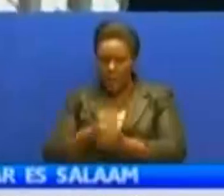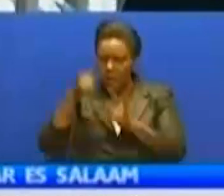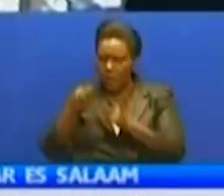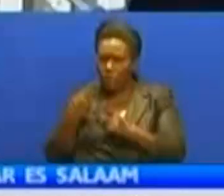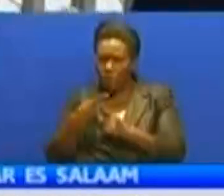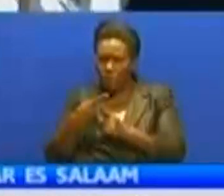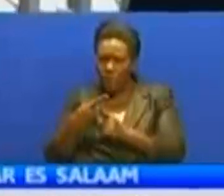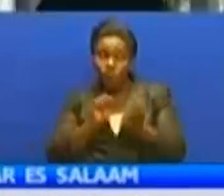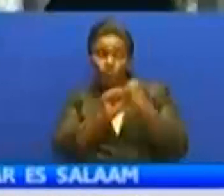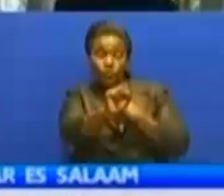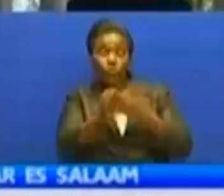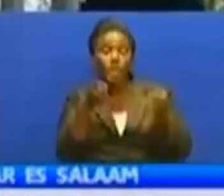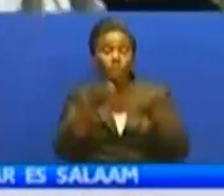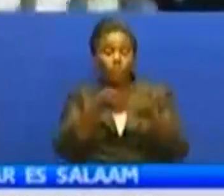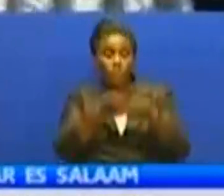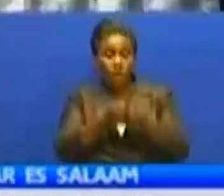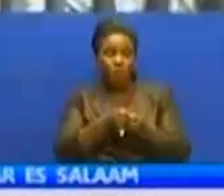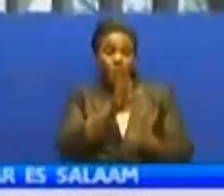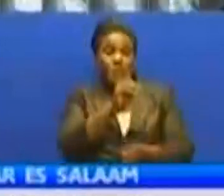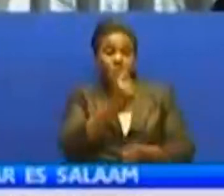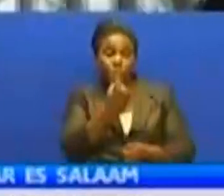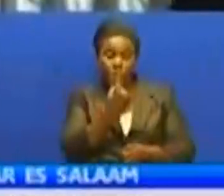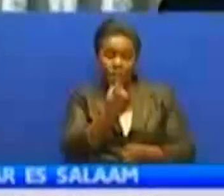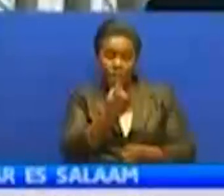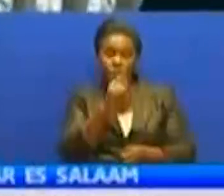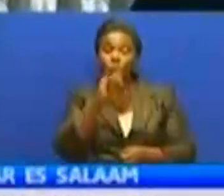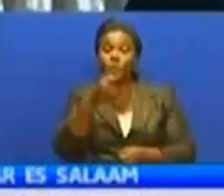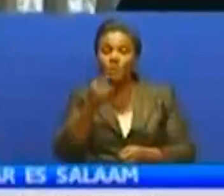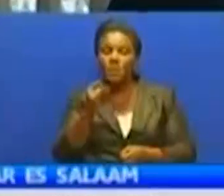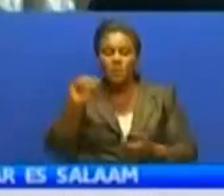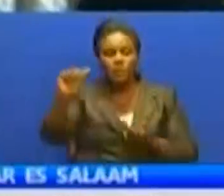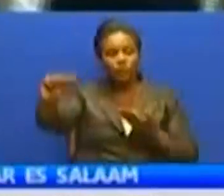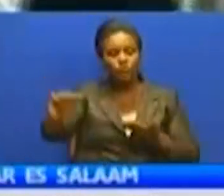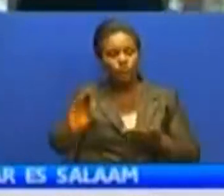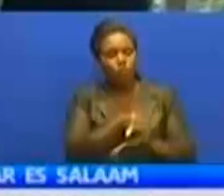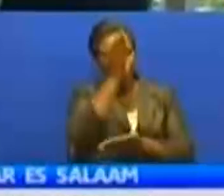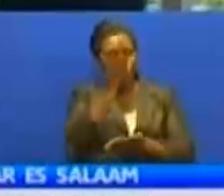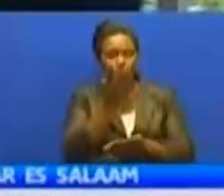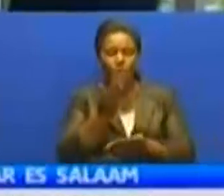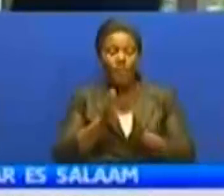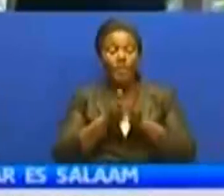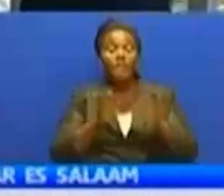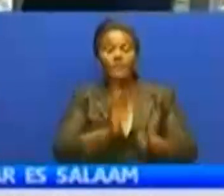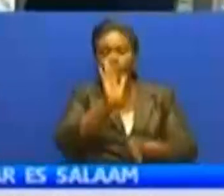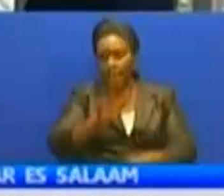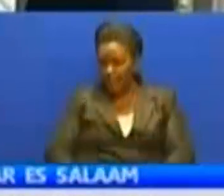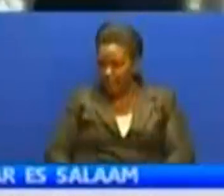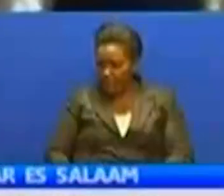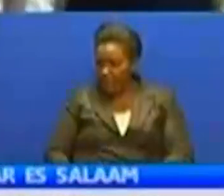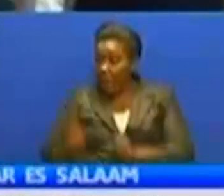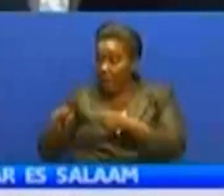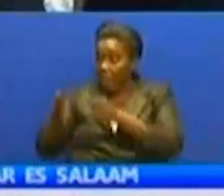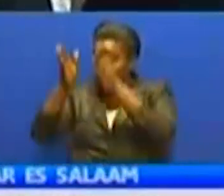kuekazuyo lakikawa uchamadiwani walma shauri ya Jiji kujadili agenda za kumondoa kwenye nafasi yake umea. Umuzihume tulewa